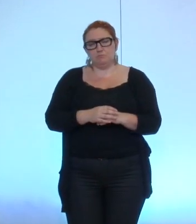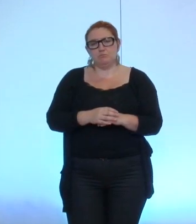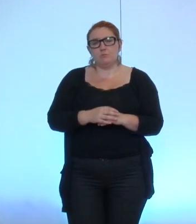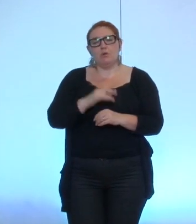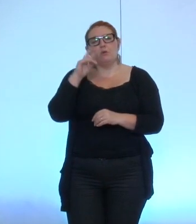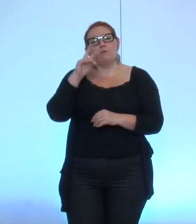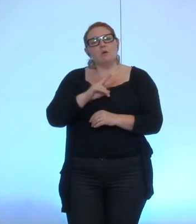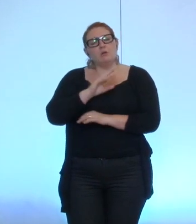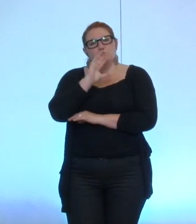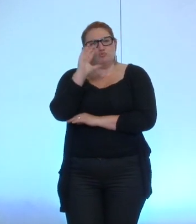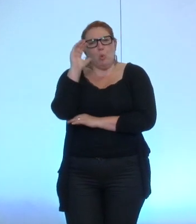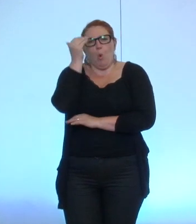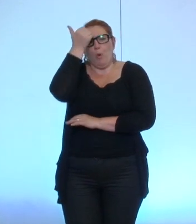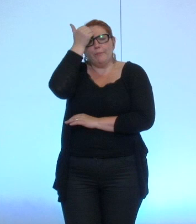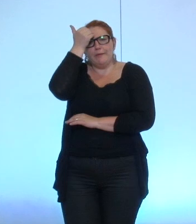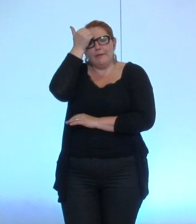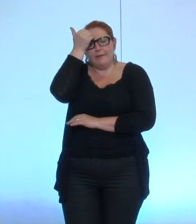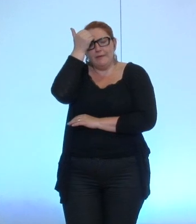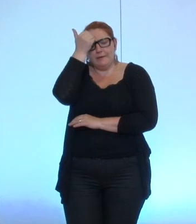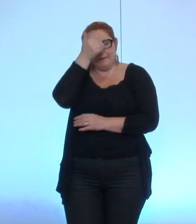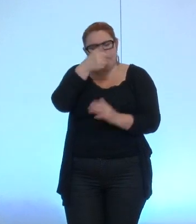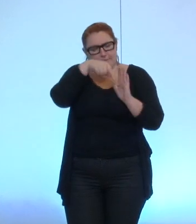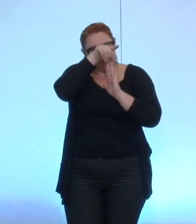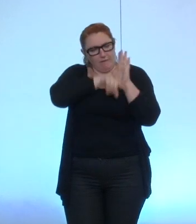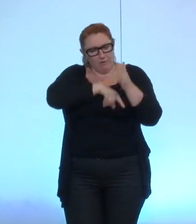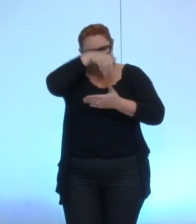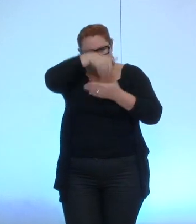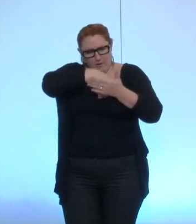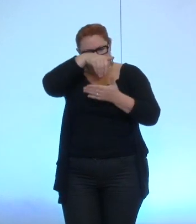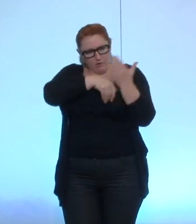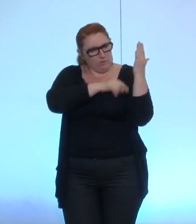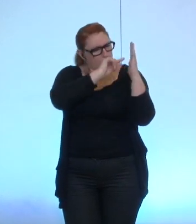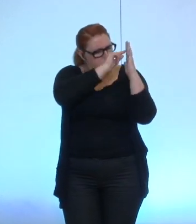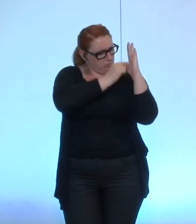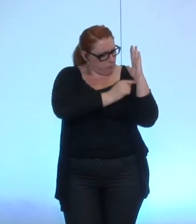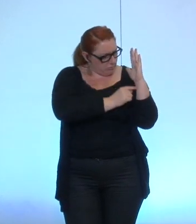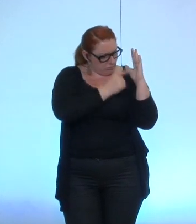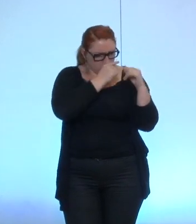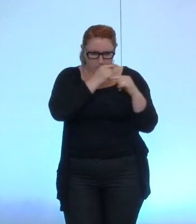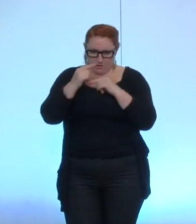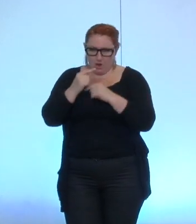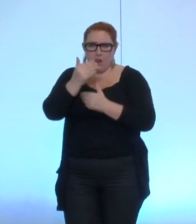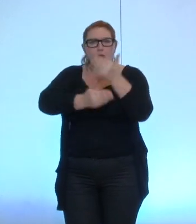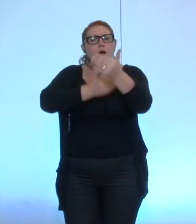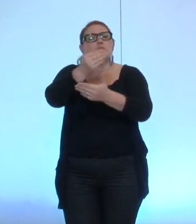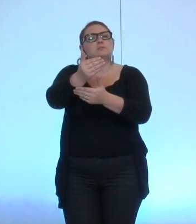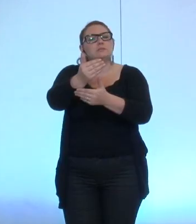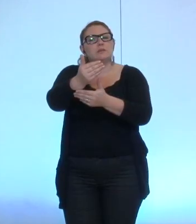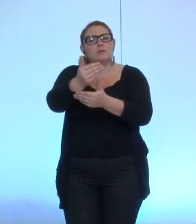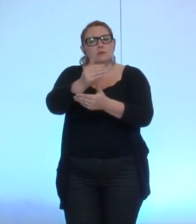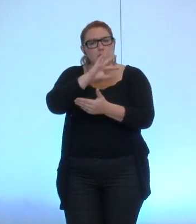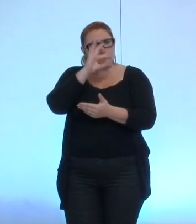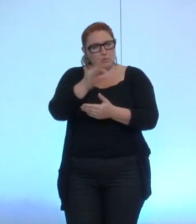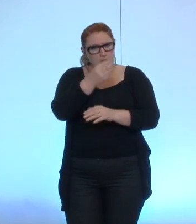le règlement interneur a fait des avancées elles ont été signées elles ont été